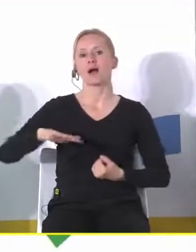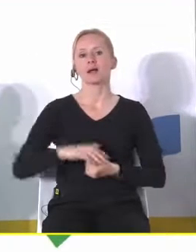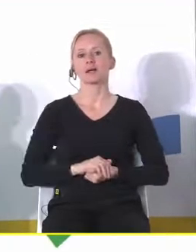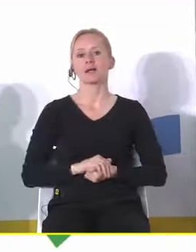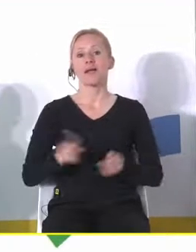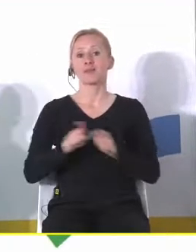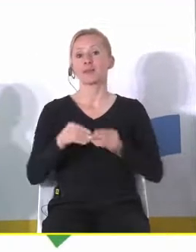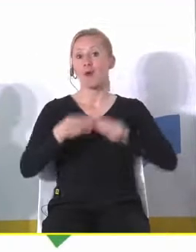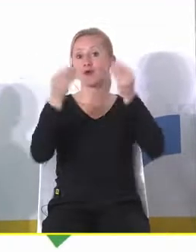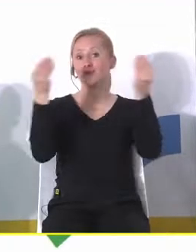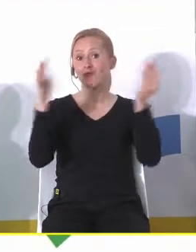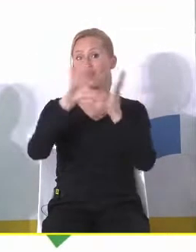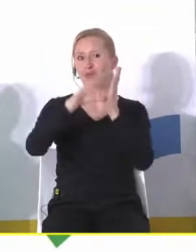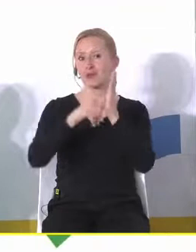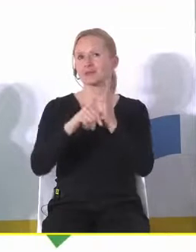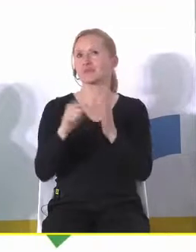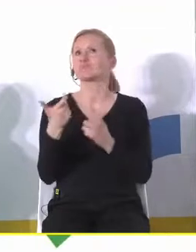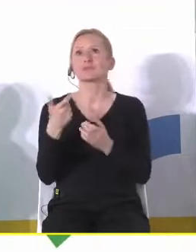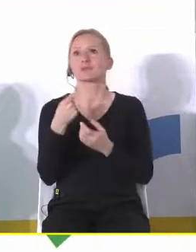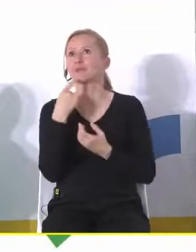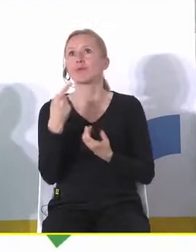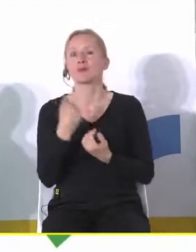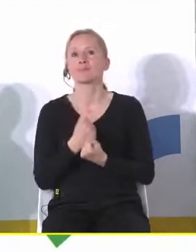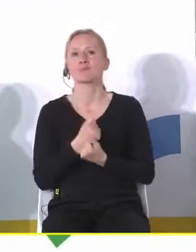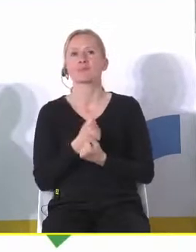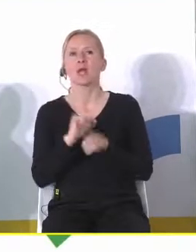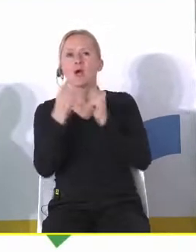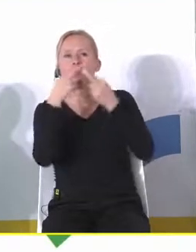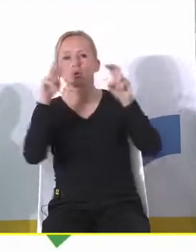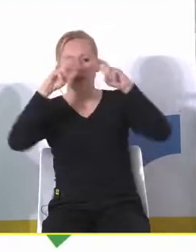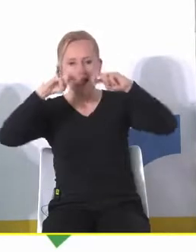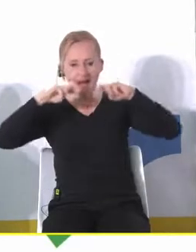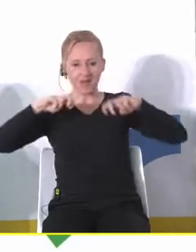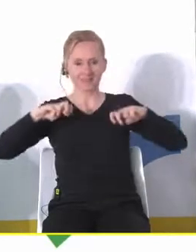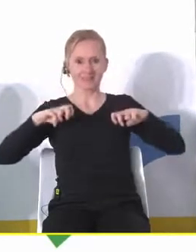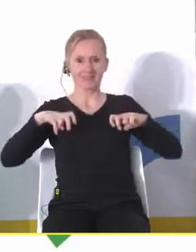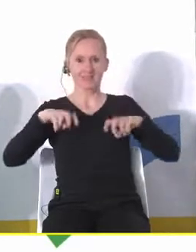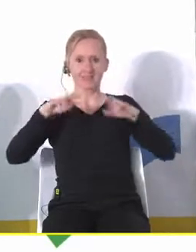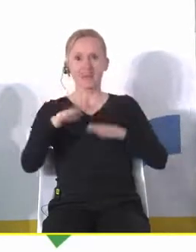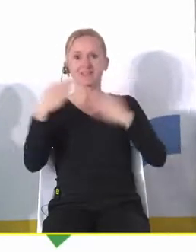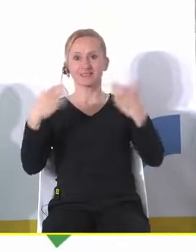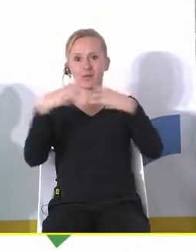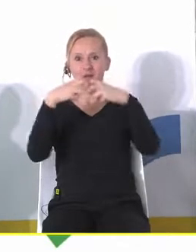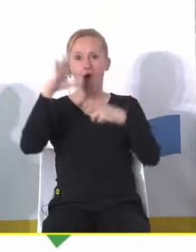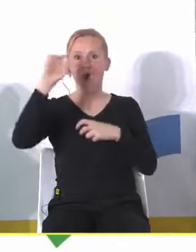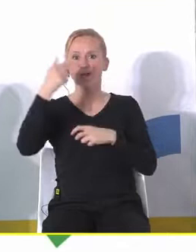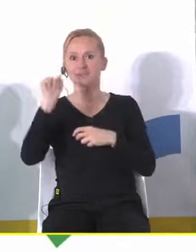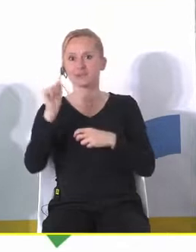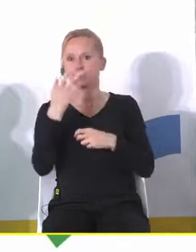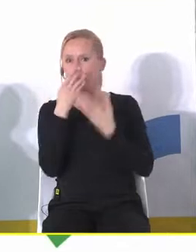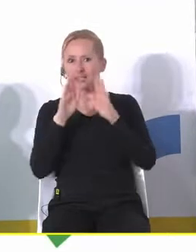także urbanizacji o co mi chodzi różne analizy też na stronach ONZ pokazują pewien ciekawy